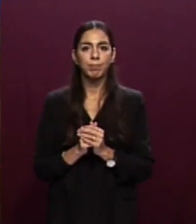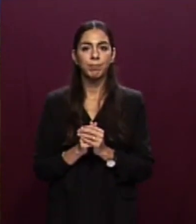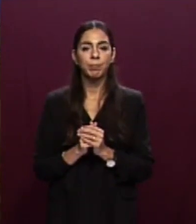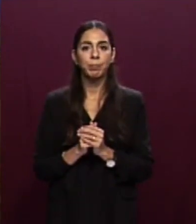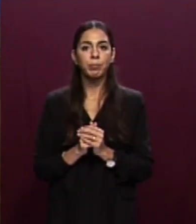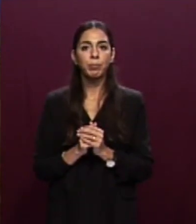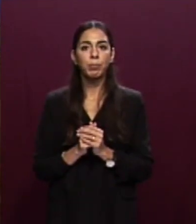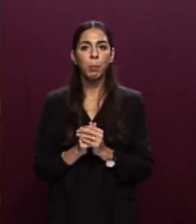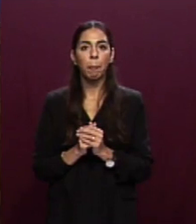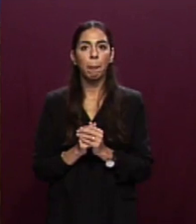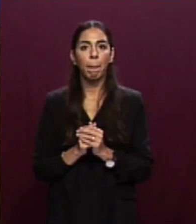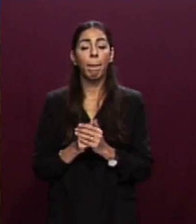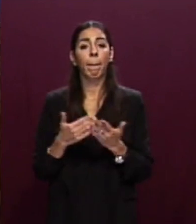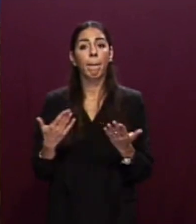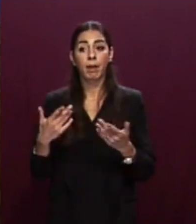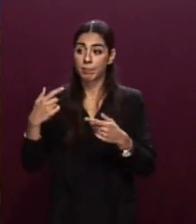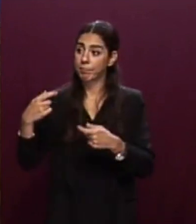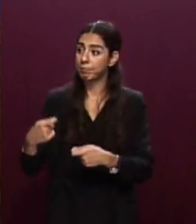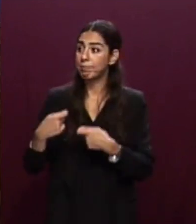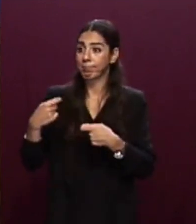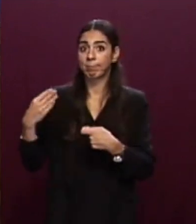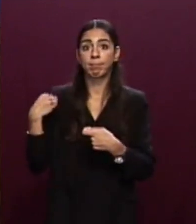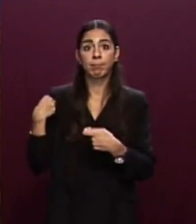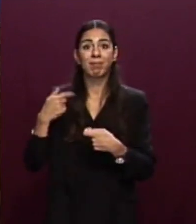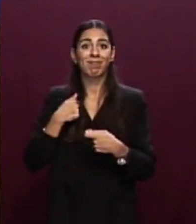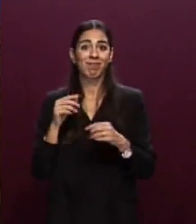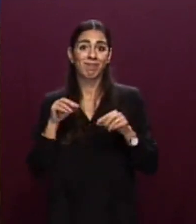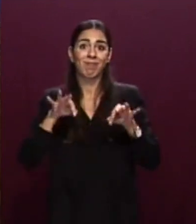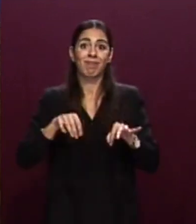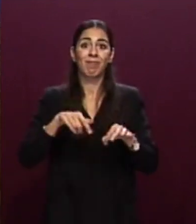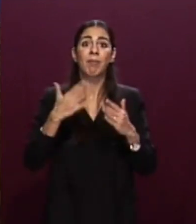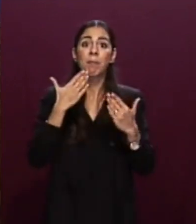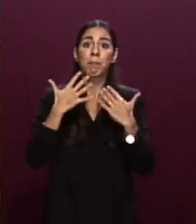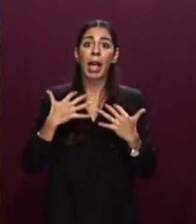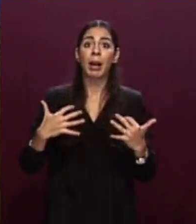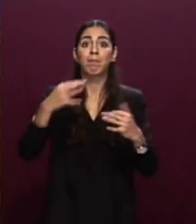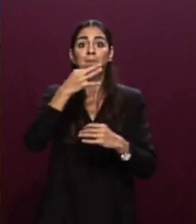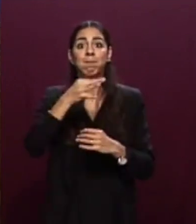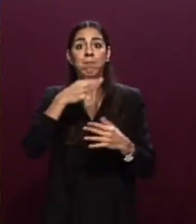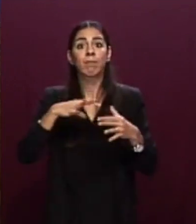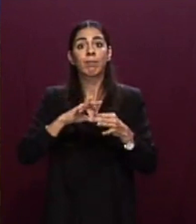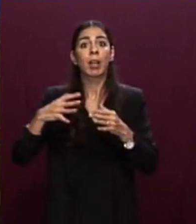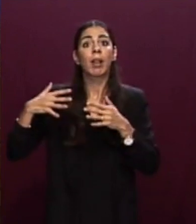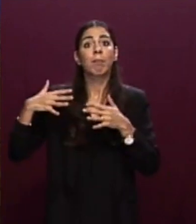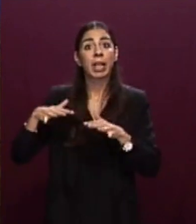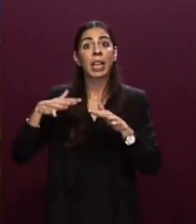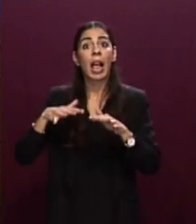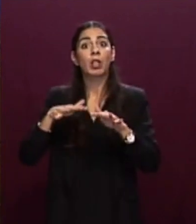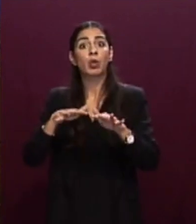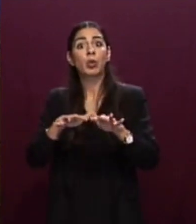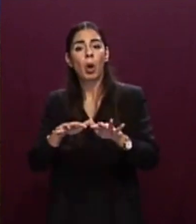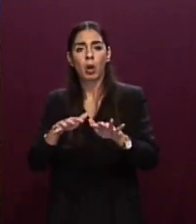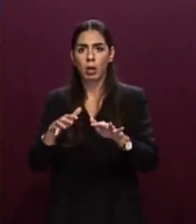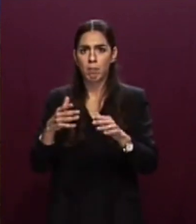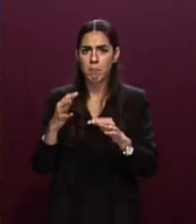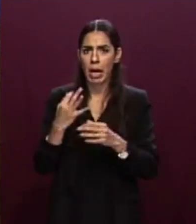con molto favore l'invito a riferire in Parlamento sulla gestione dei flussi migratori, in particolare sui recenti interventi svolti da setti